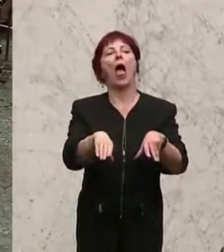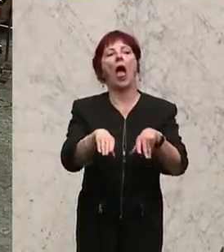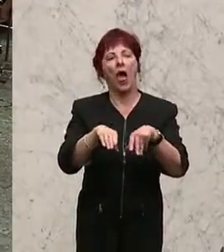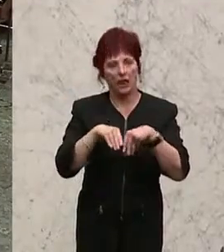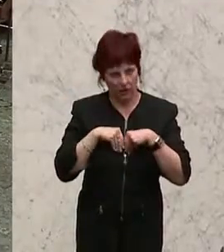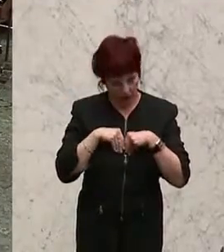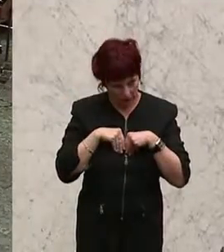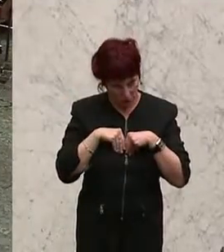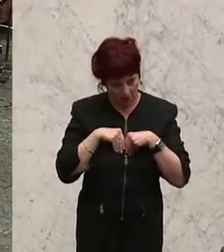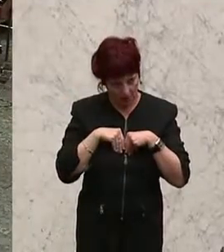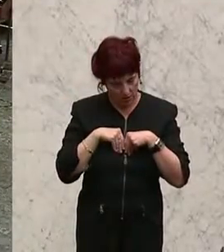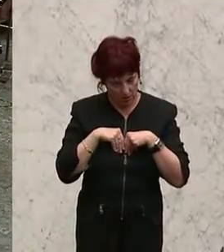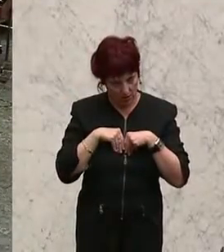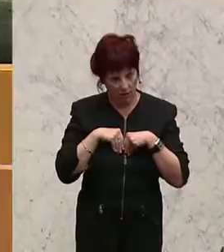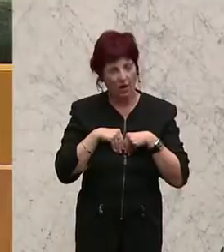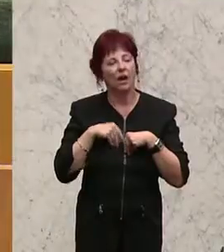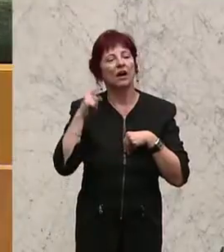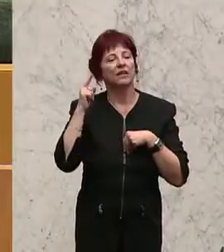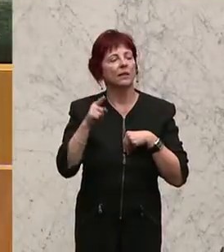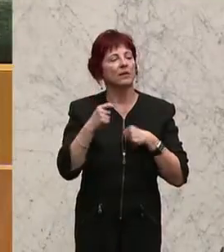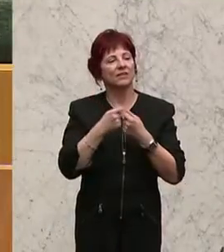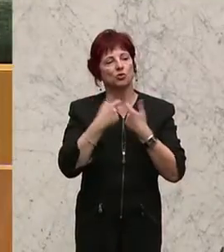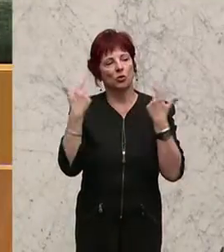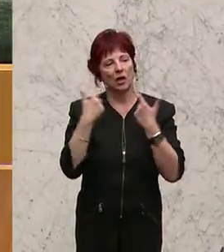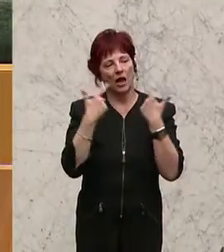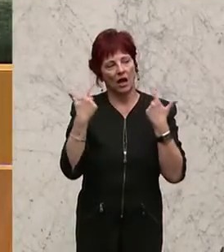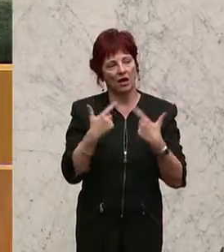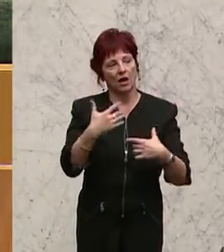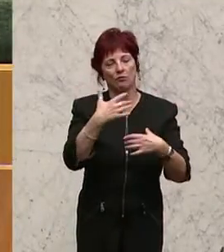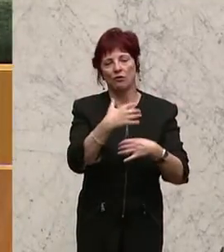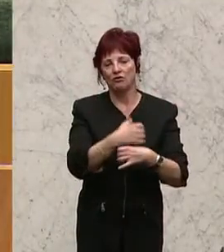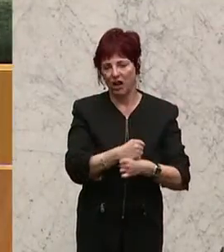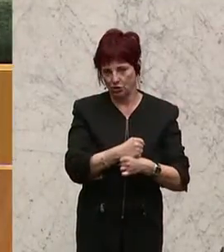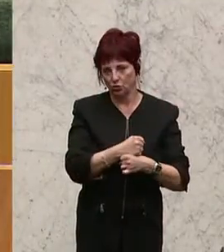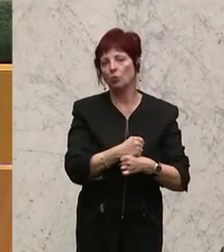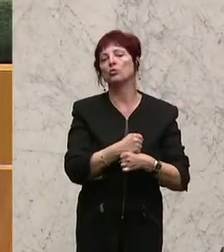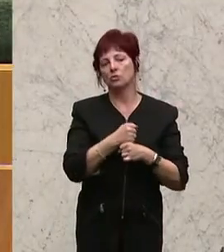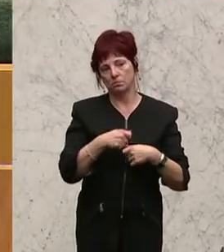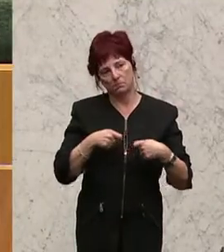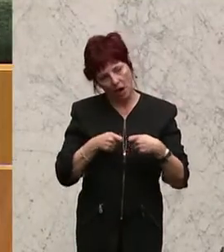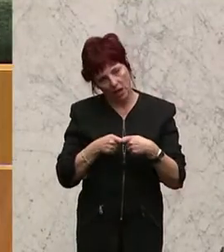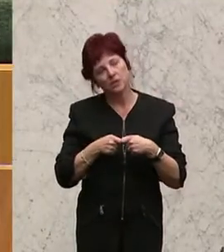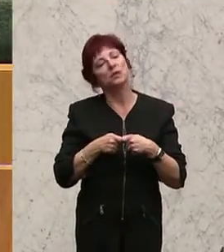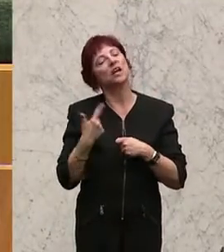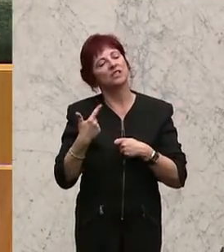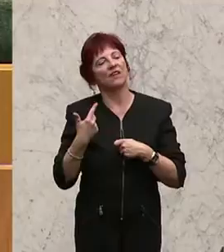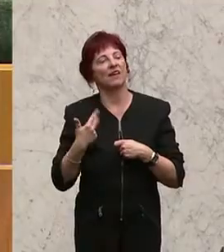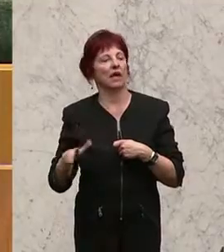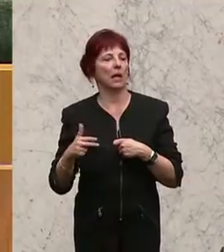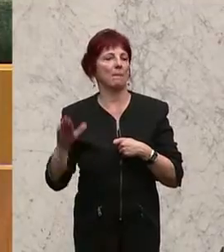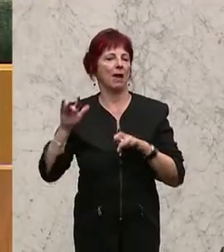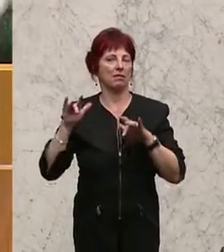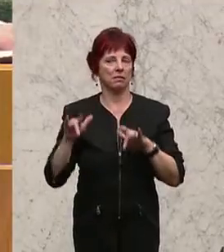angenommen. Damit ist auch klar, dass ich die verfassungsmäßig erforderliche Zweidrittelmehrheit feststellen kann.